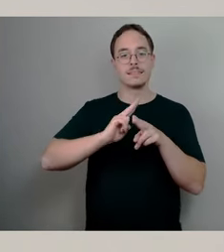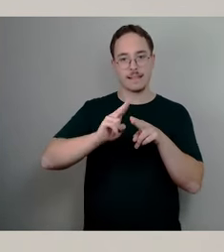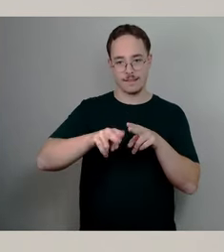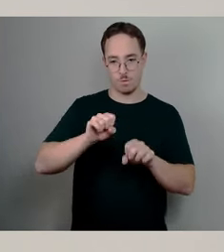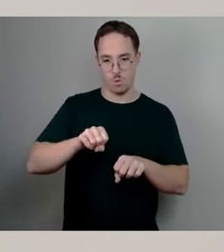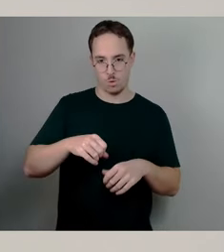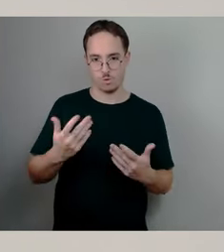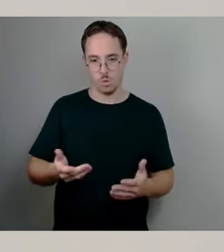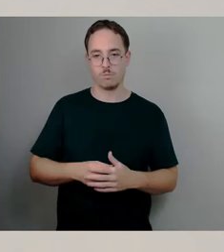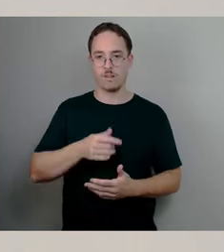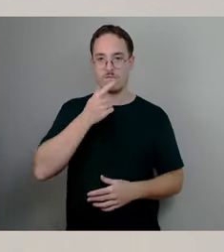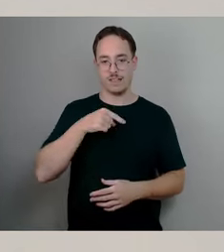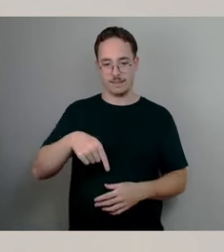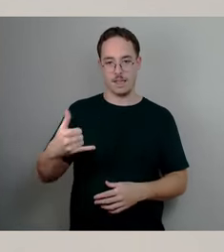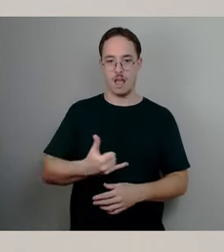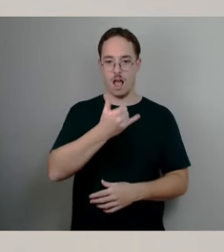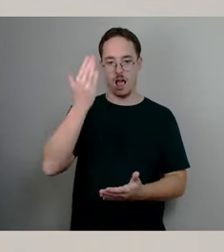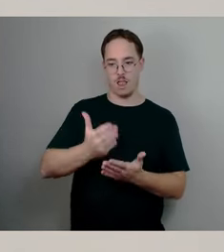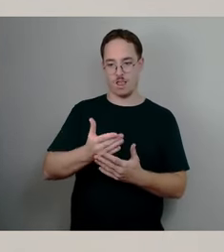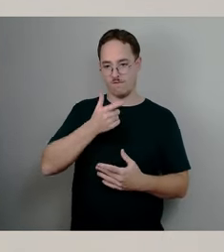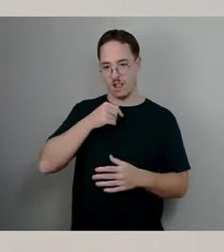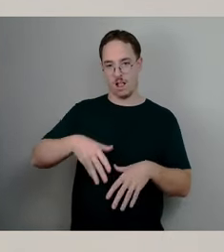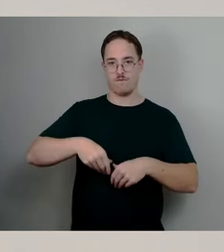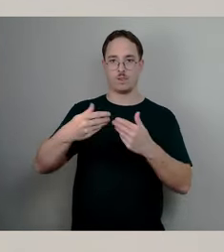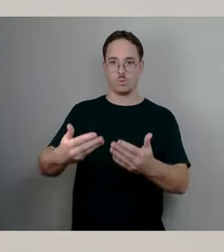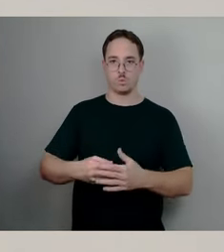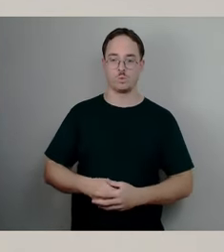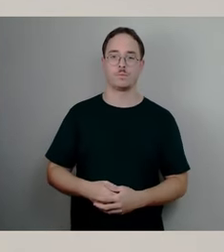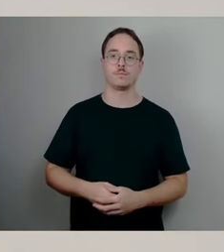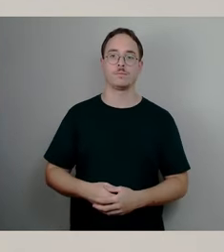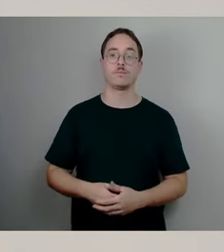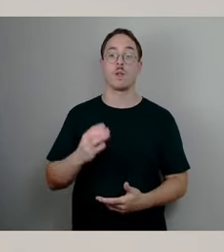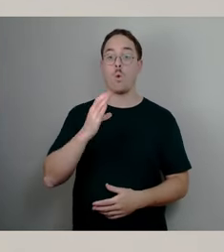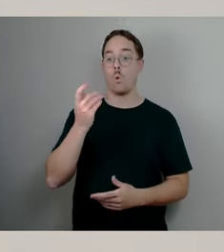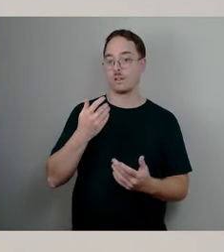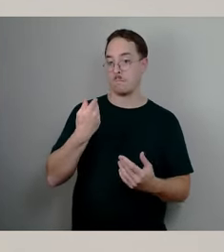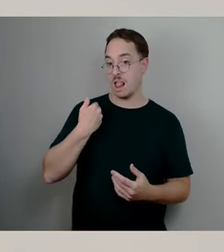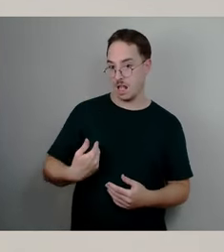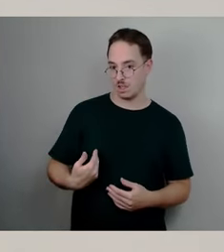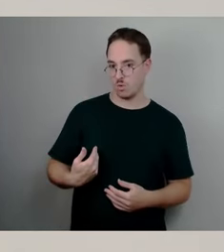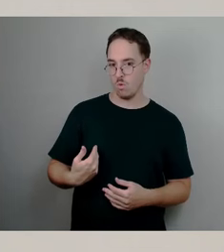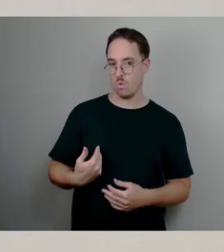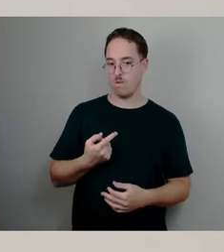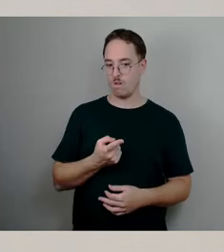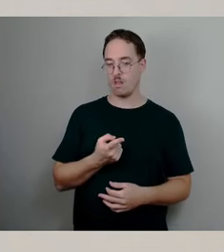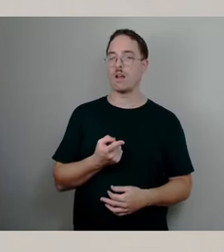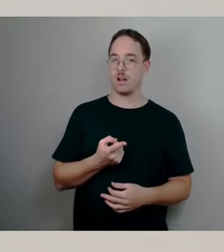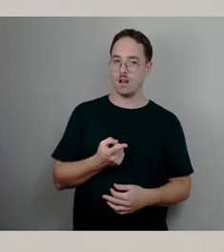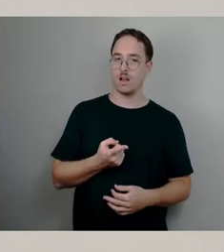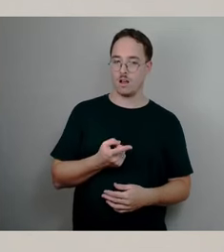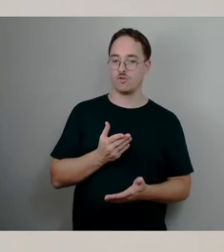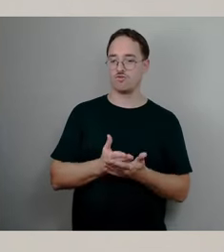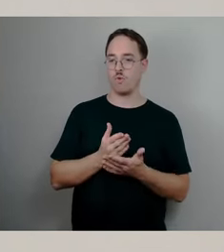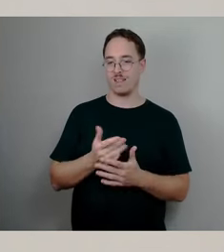beginnen soll. Die Chloridbelastung des Bauwerks war auf Grundlage verschiedener Gutachten schon weit vor dem Jahr 2024